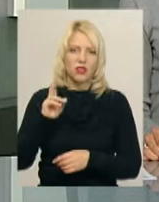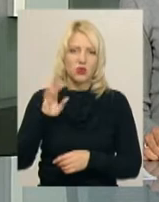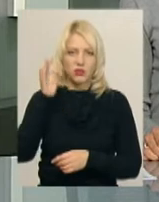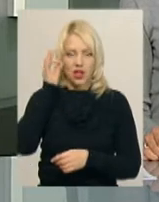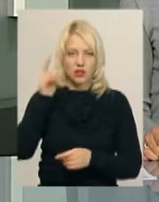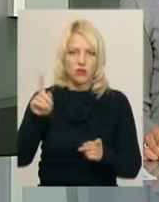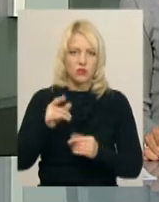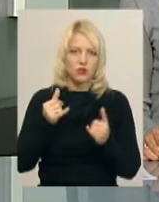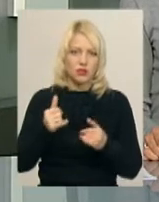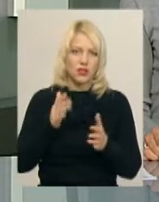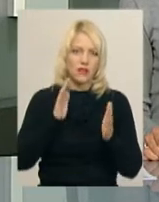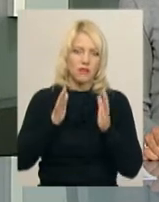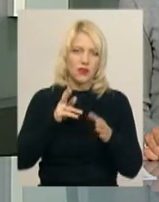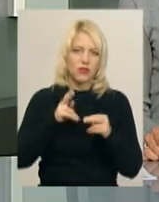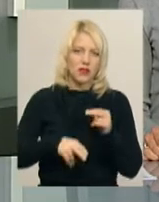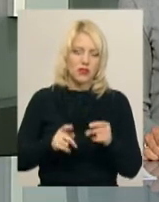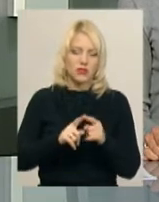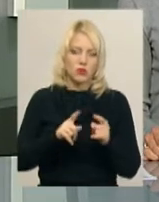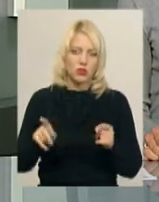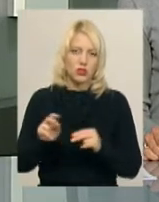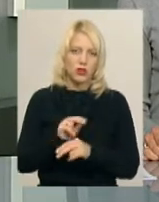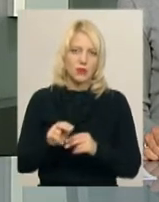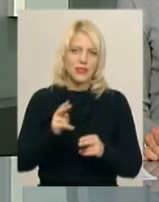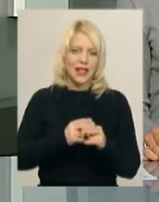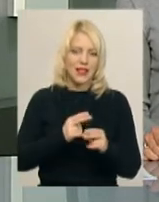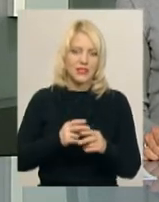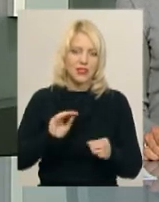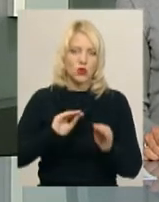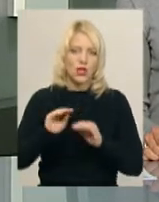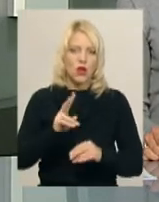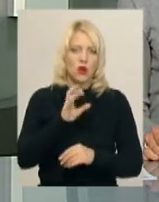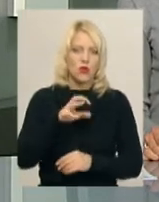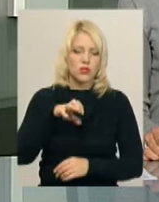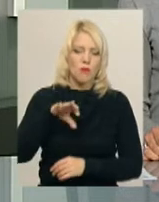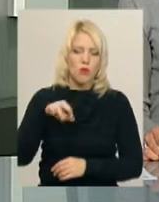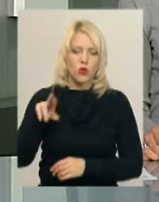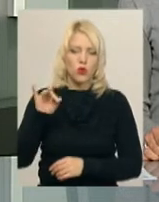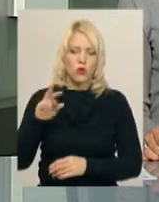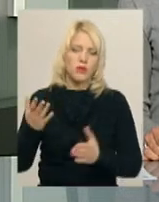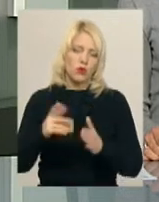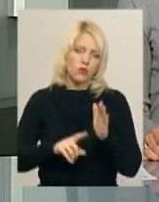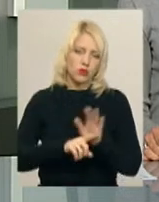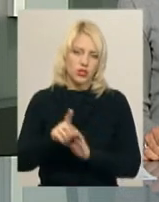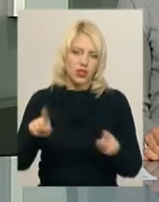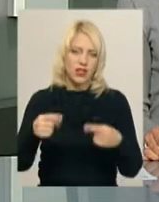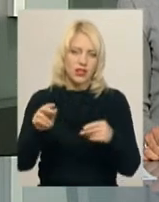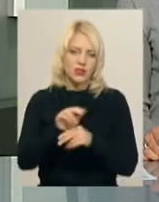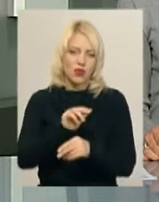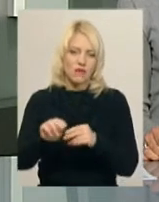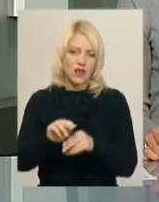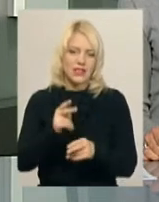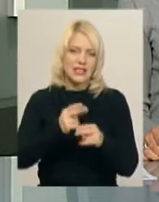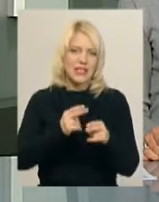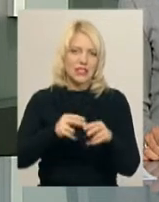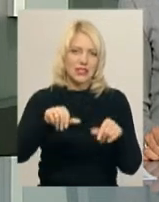Нагадаю, нині у парку завершується поточний ремонт залізної конструкції «Космодром», з якої розпочали реставрацію залізних фігур, створених